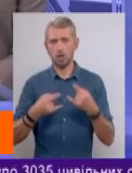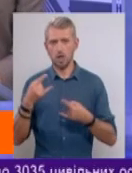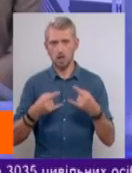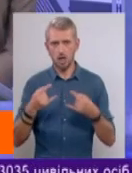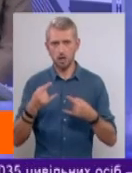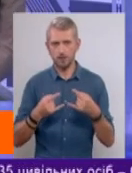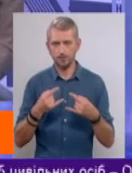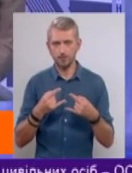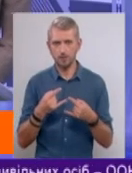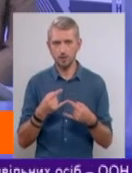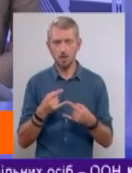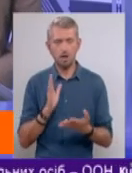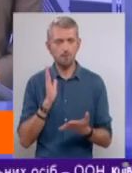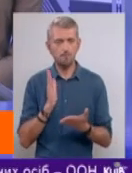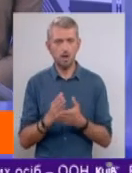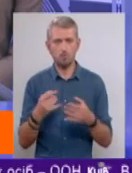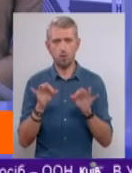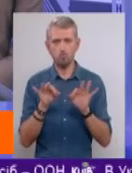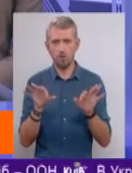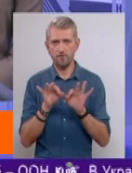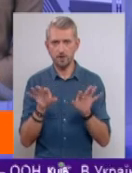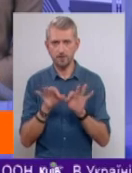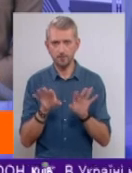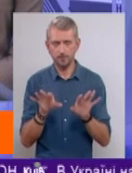в прямому ефірі